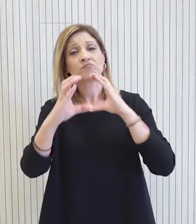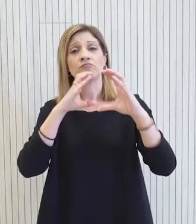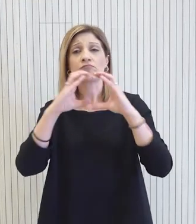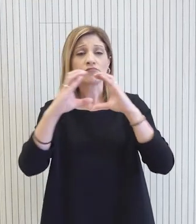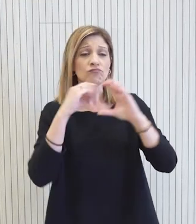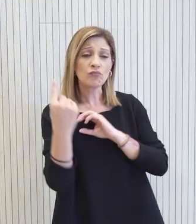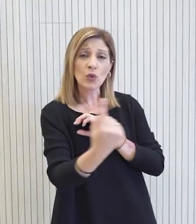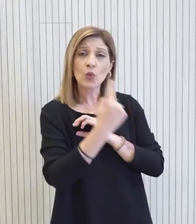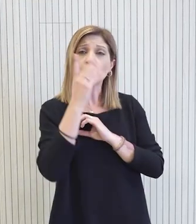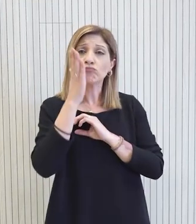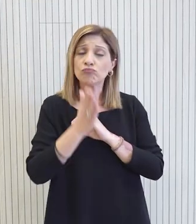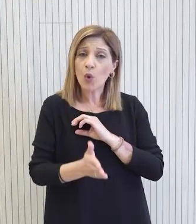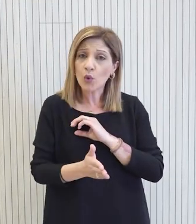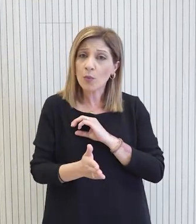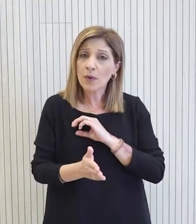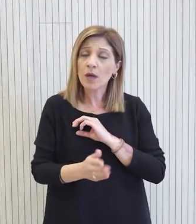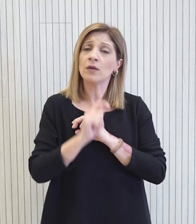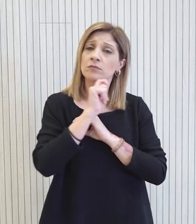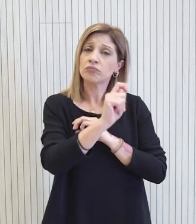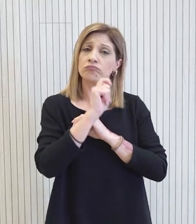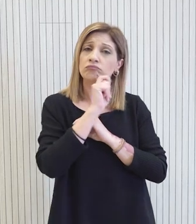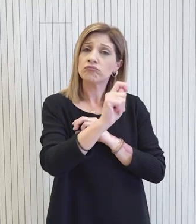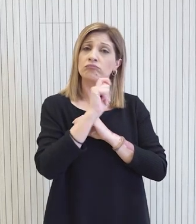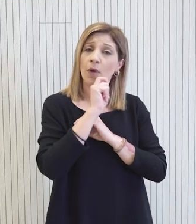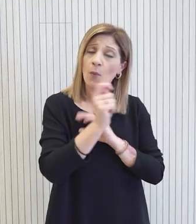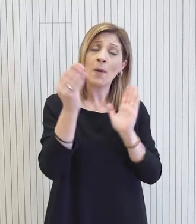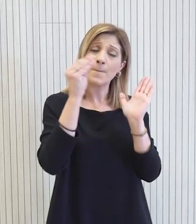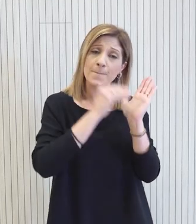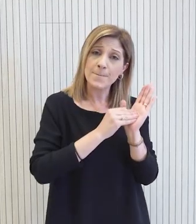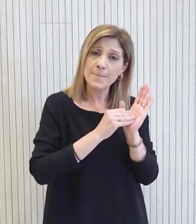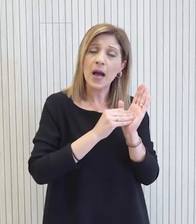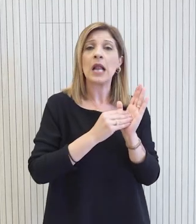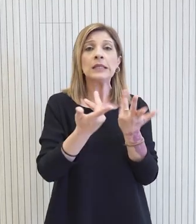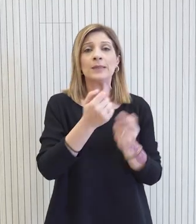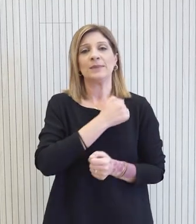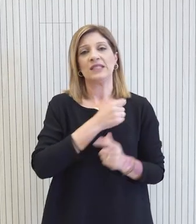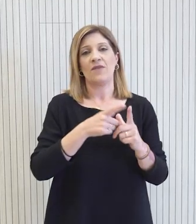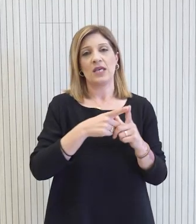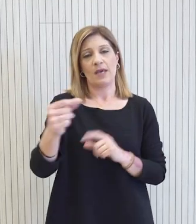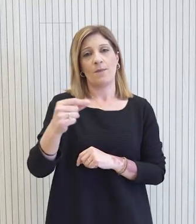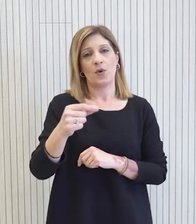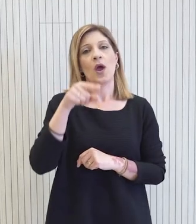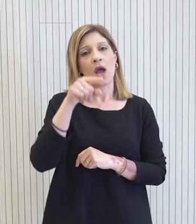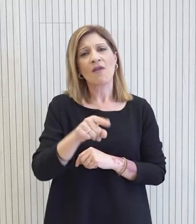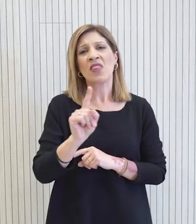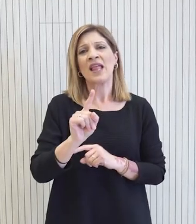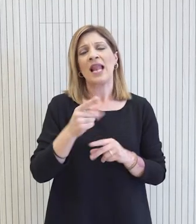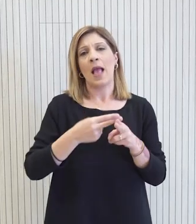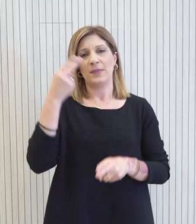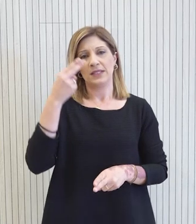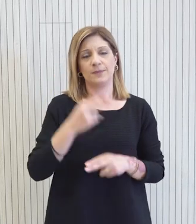κανάλια που έχουμε στην διάθεσή μας ούτως ώστε ακριβώς να προβάλλουμε για ακόμα μια φορά αυτή την θέση μας παρόλο που πρόκειται για μια άτυπη σύνοδο.